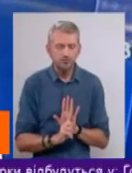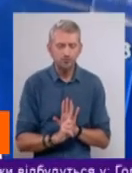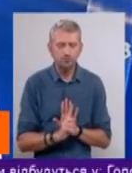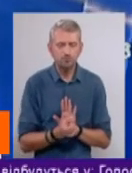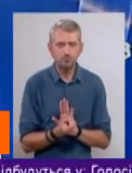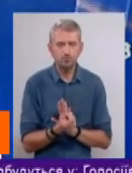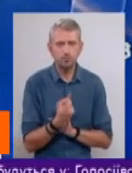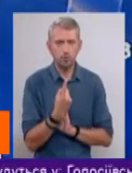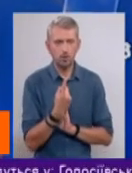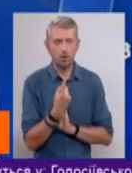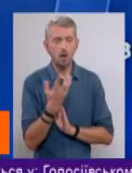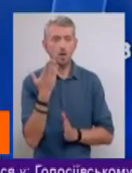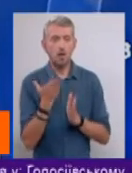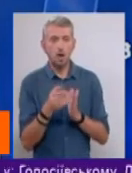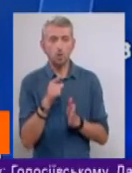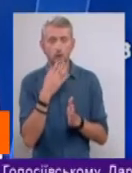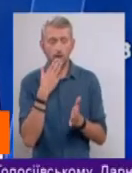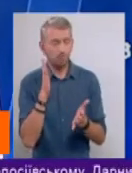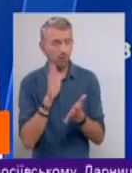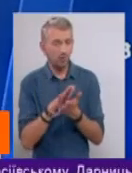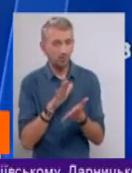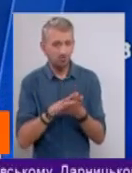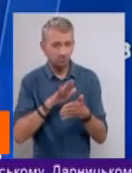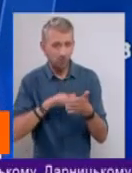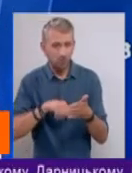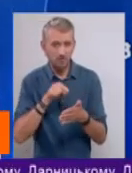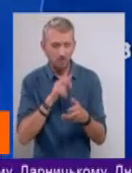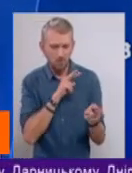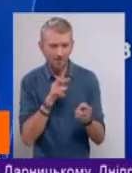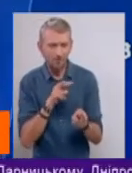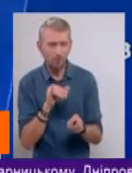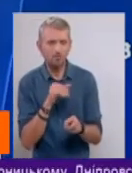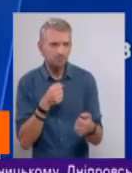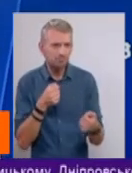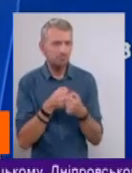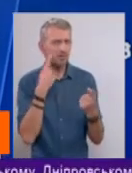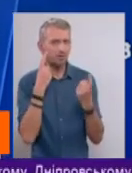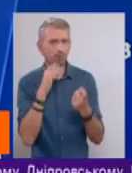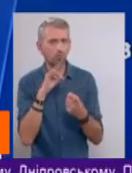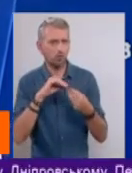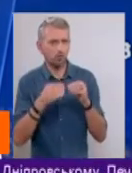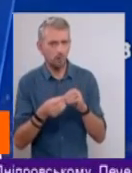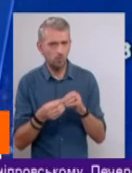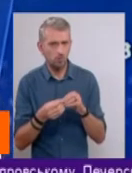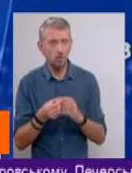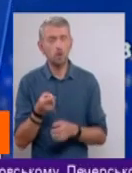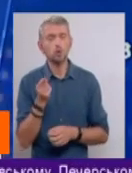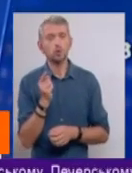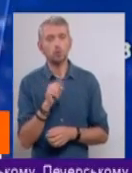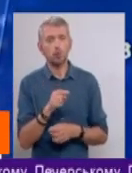Якщо ви пропустили вже цей моніторинг і ви стикнулися з інформацією про проблему, то